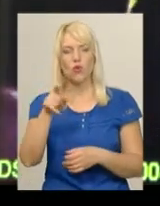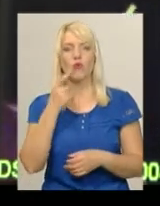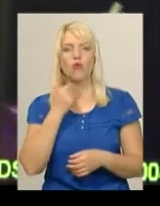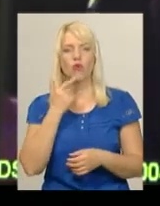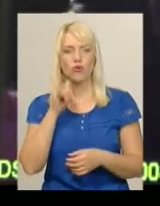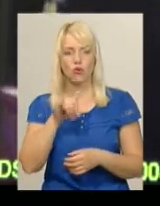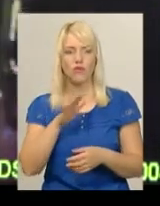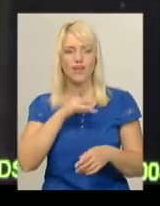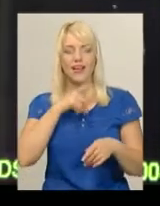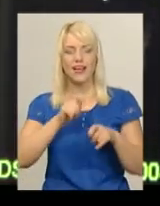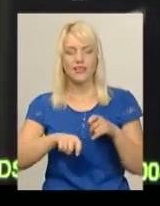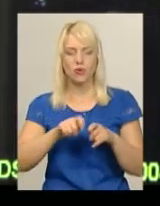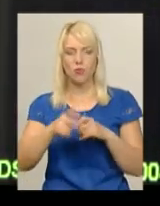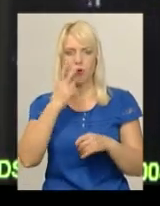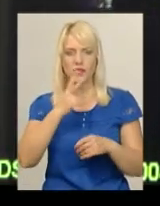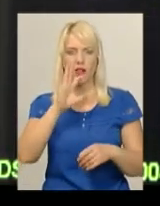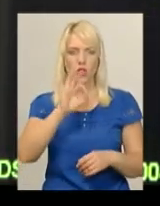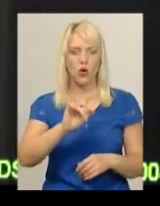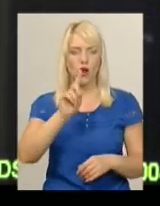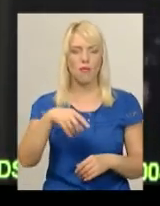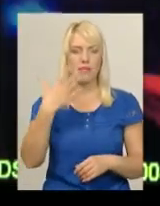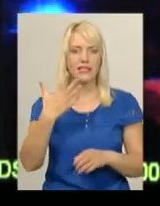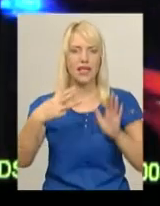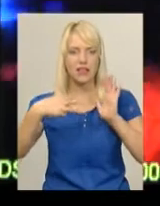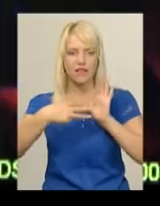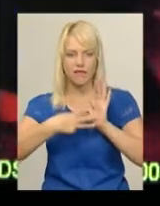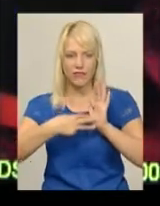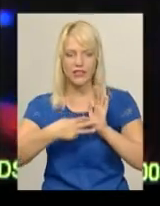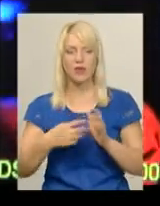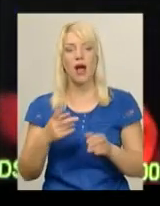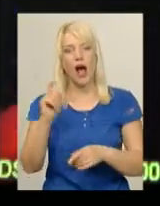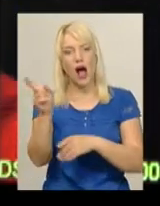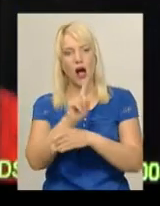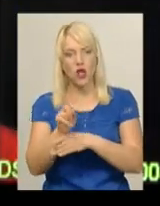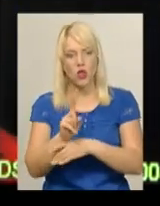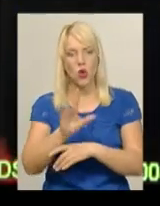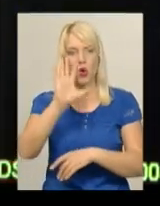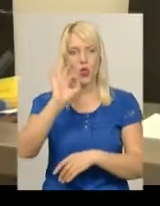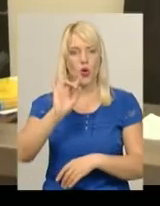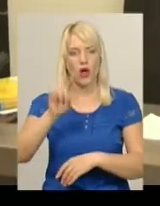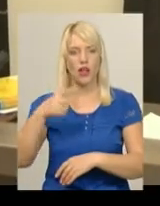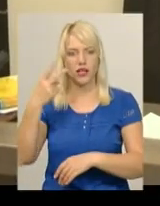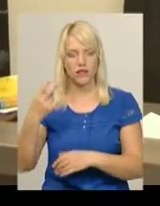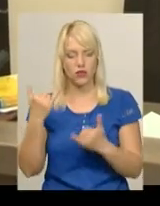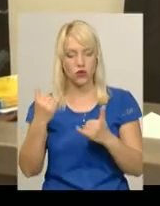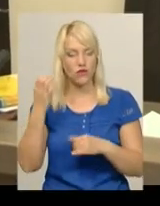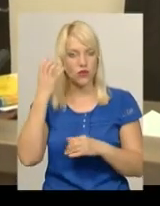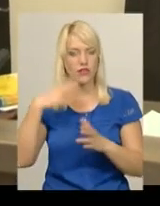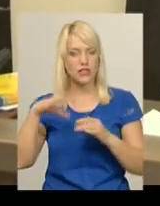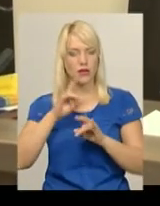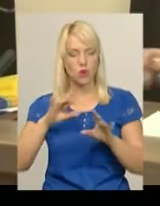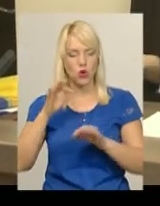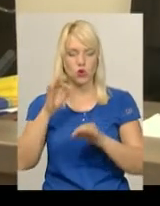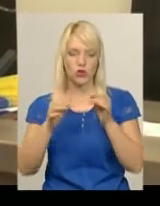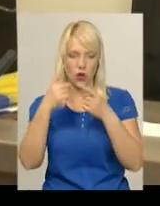показала наявність 0,58 проміла алкоголю при нормі в 0,2. Сьогодні, вислухавши усі пояснення, суддя оголосила